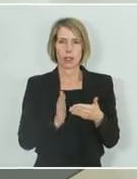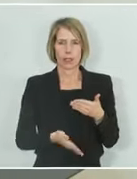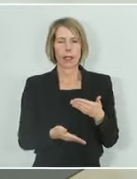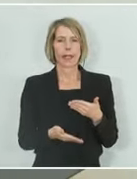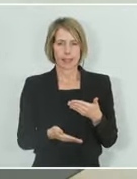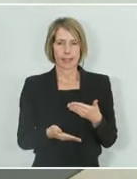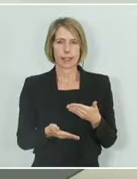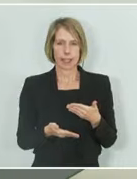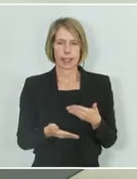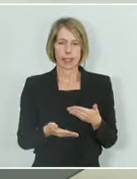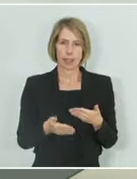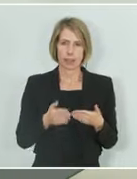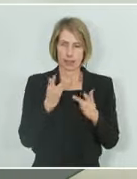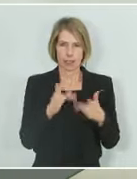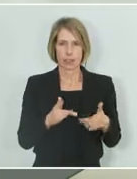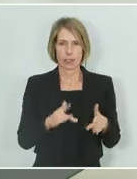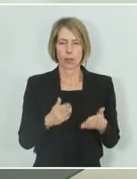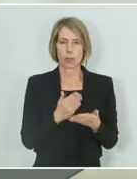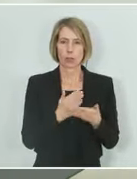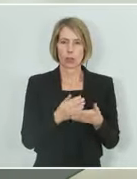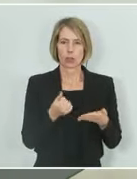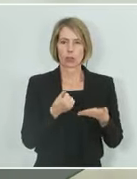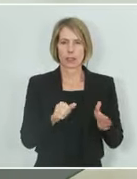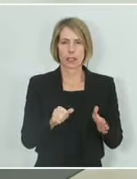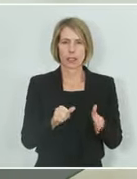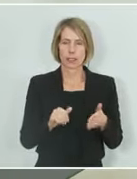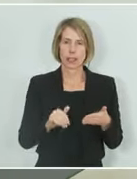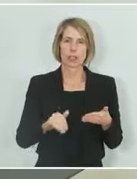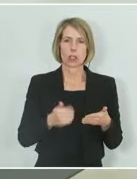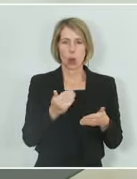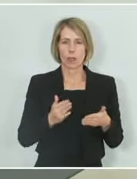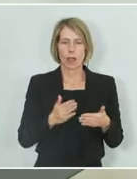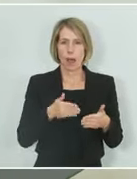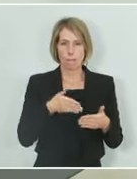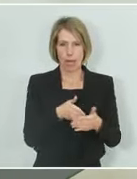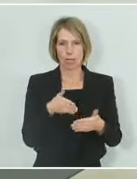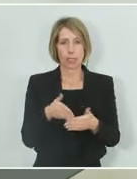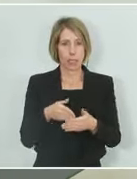legalen Übergängen errichtet. Diejenigen, die sie errichtet haben, haben sie aber auch wieder beseitigt.